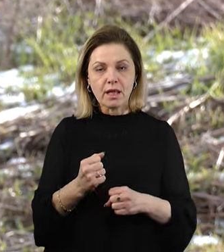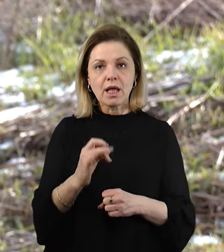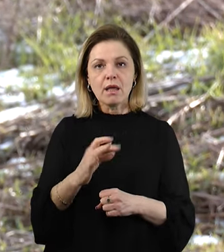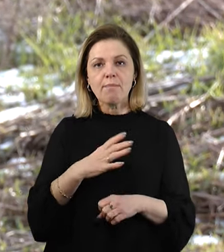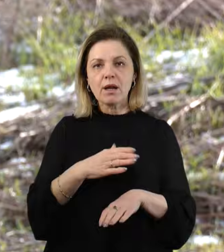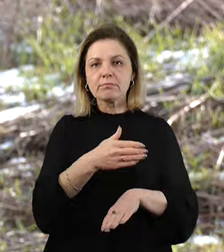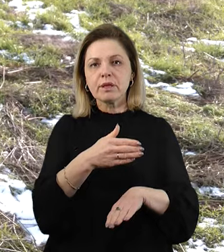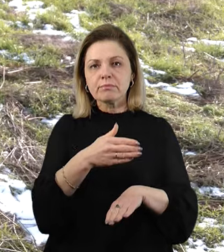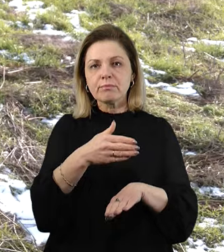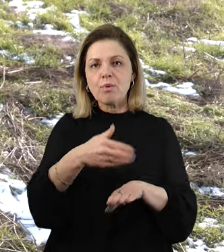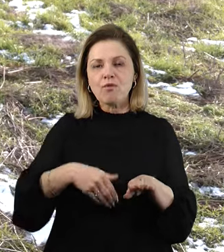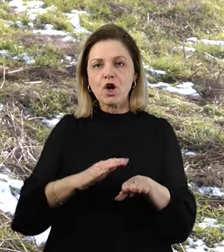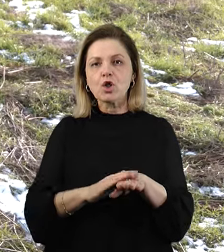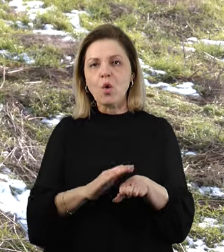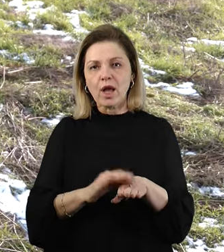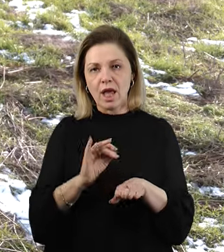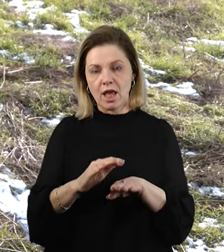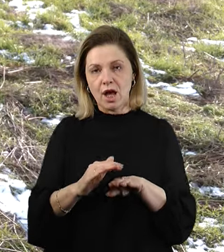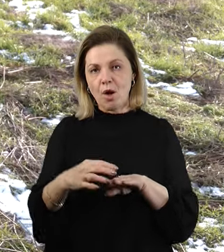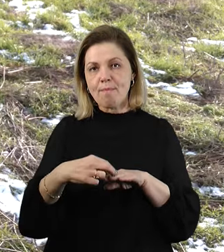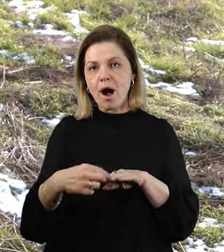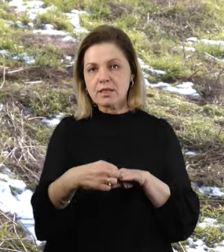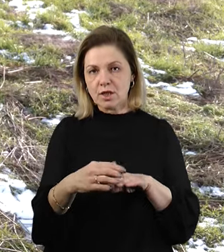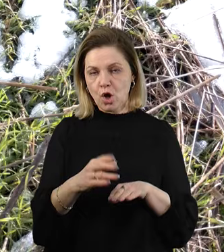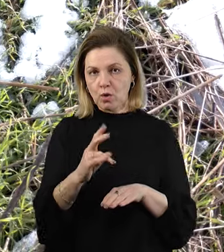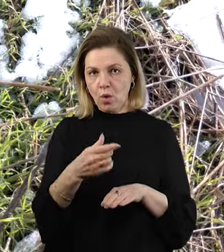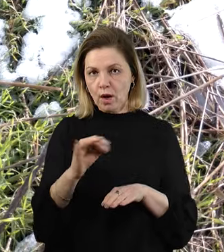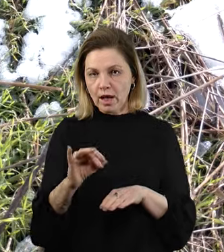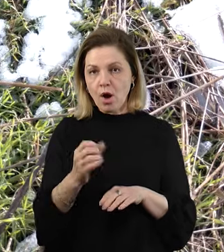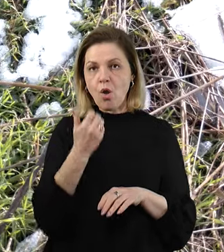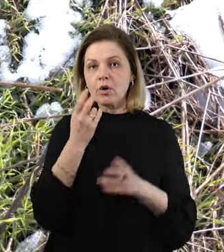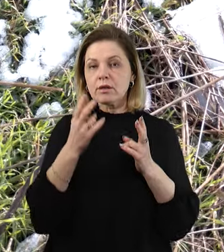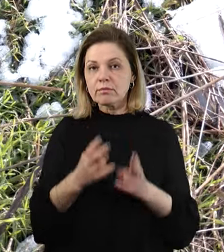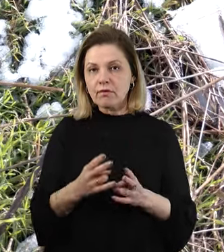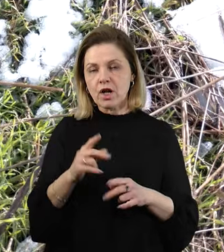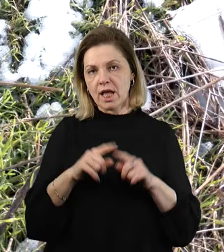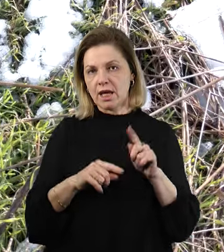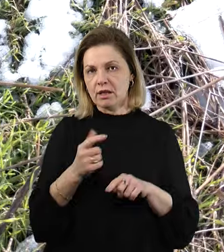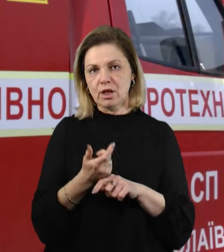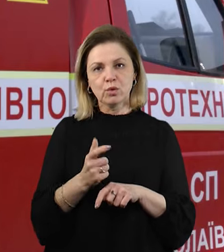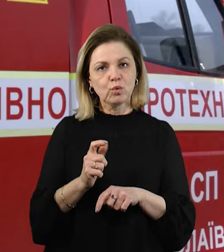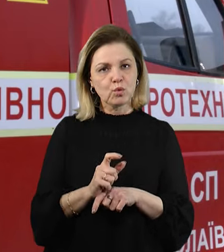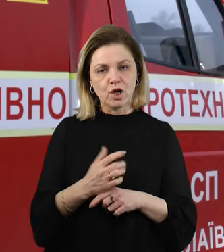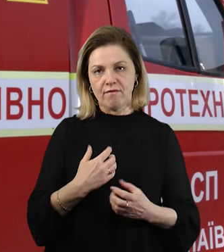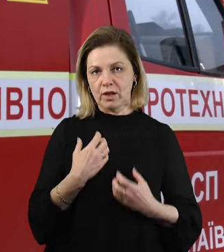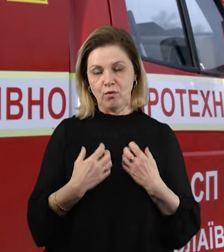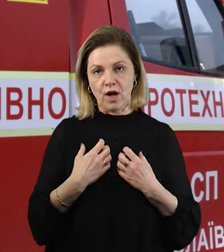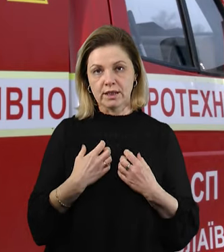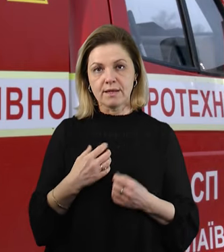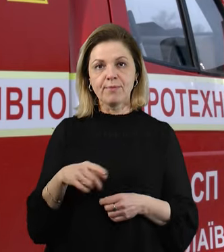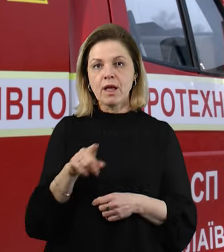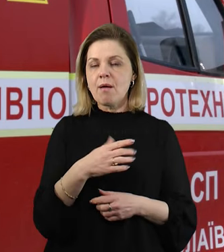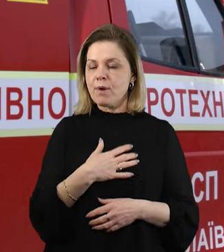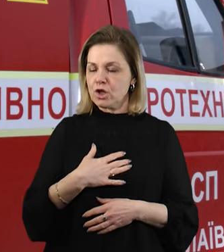ампутували частину стопи та пальці ноги. Говорить, коли стався цей випадок, рідні дуже хвилювалися. Переживав і